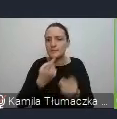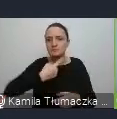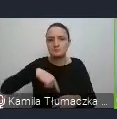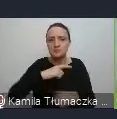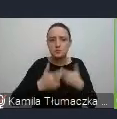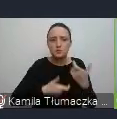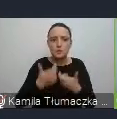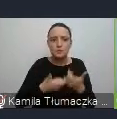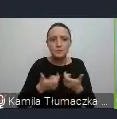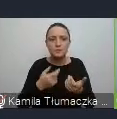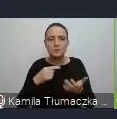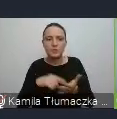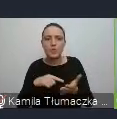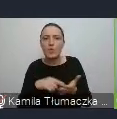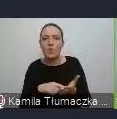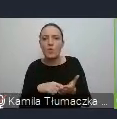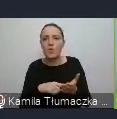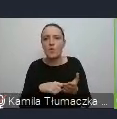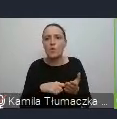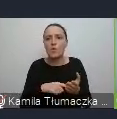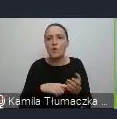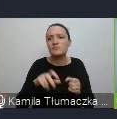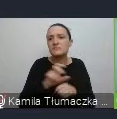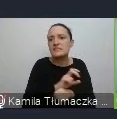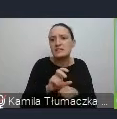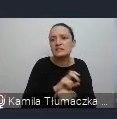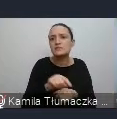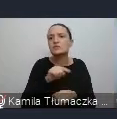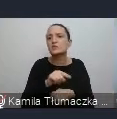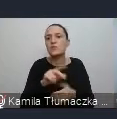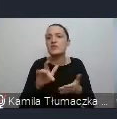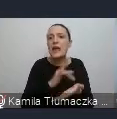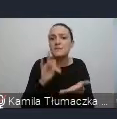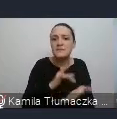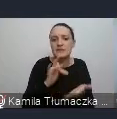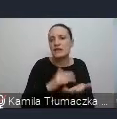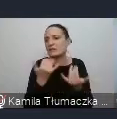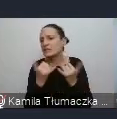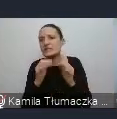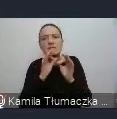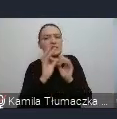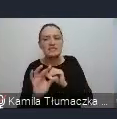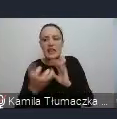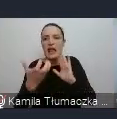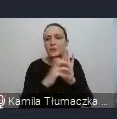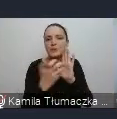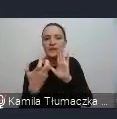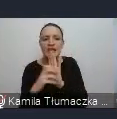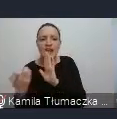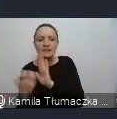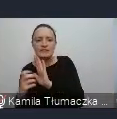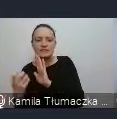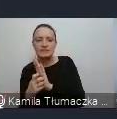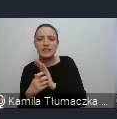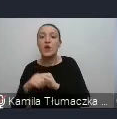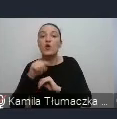przy pomocy technik, właśnie za pomocą tabletów czy innych specjalnych aplikacji, są traktowane